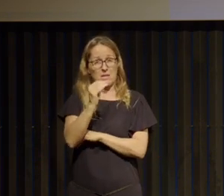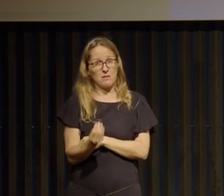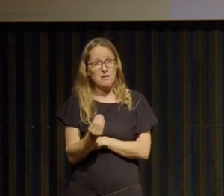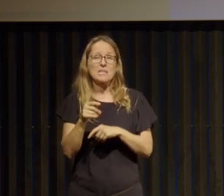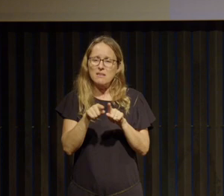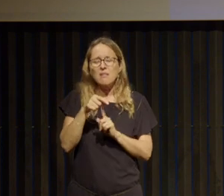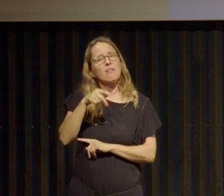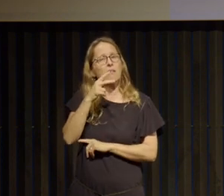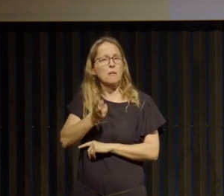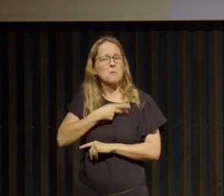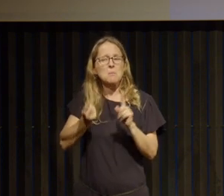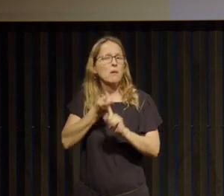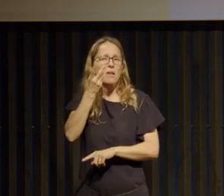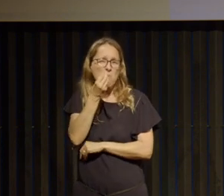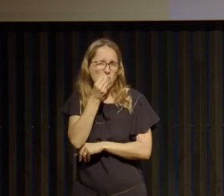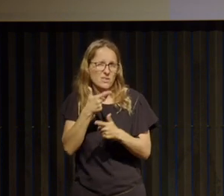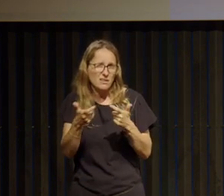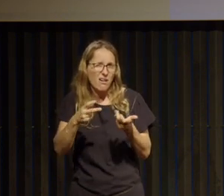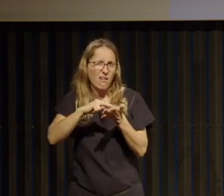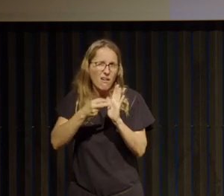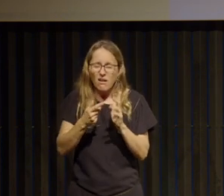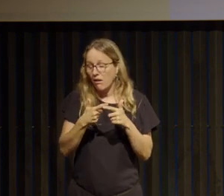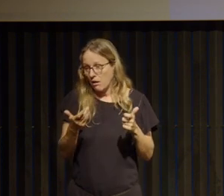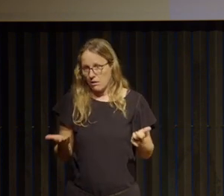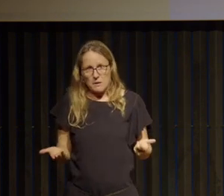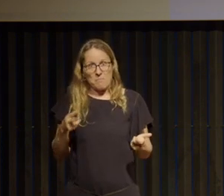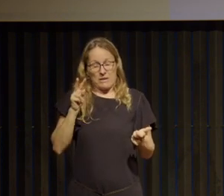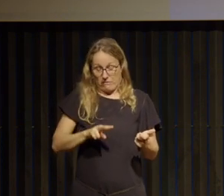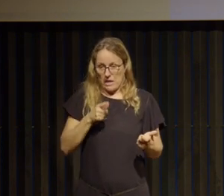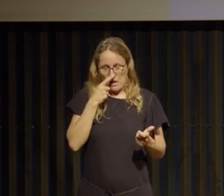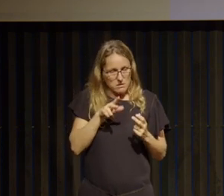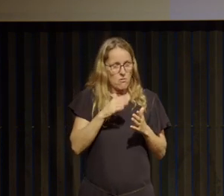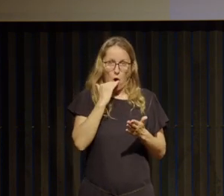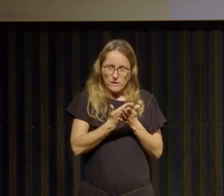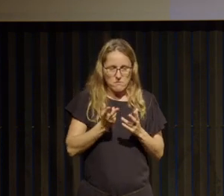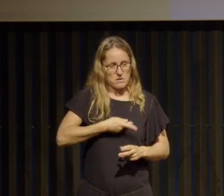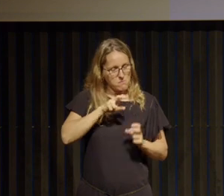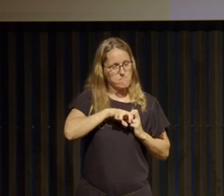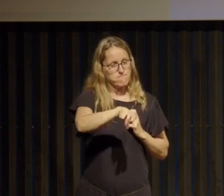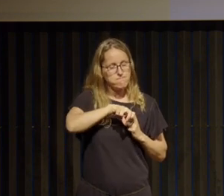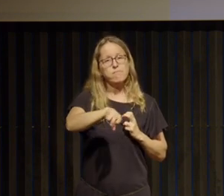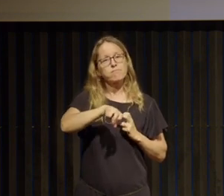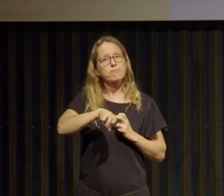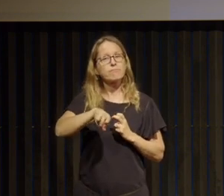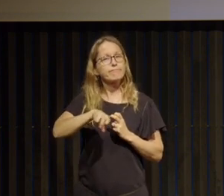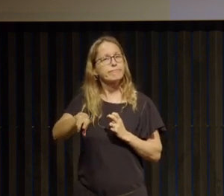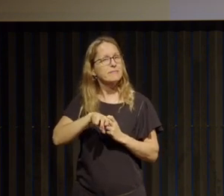très très très très ponctué par ces rendez-vous médicaux et puis aussi très